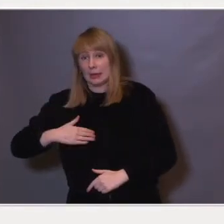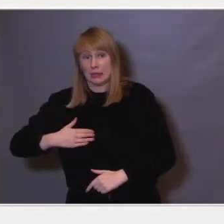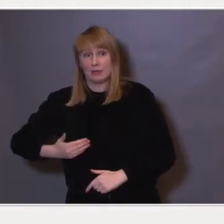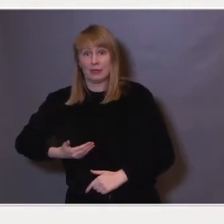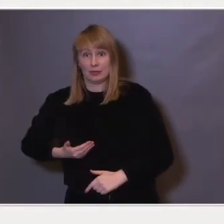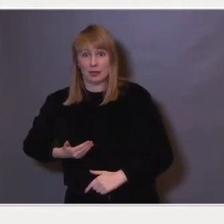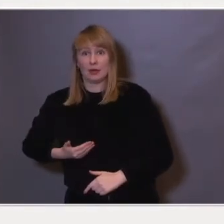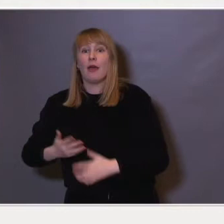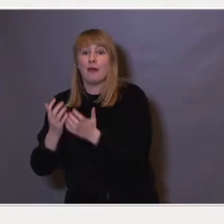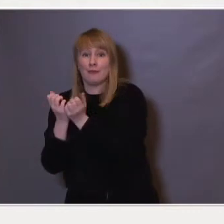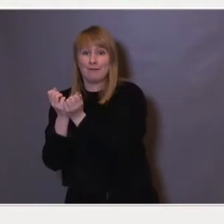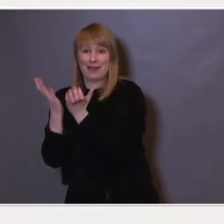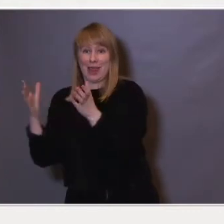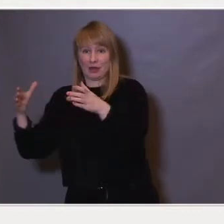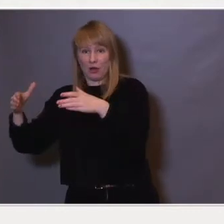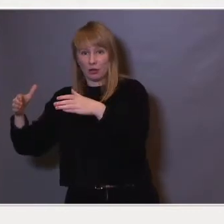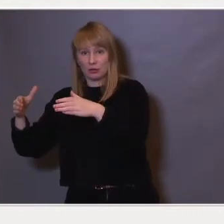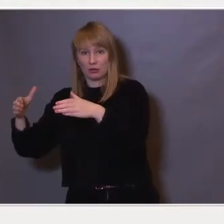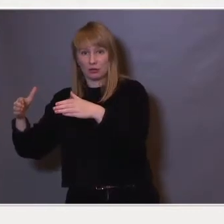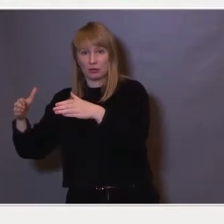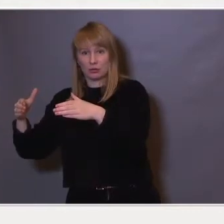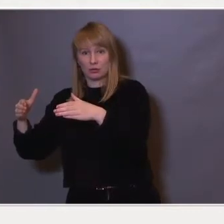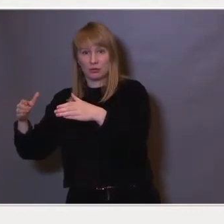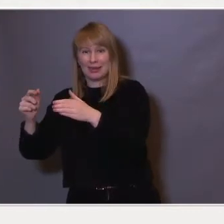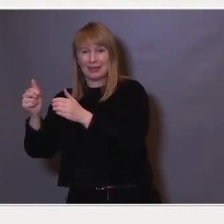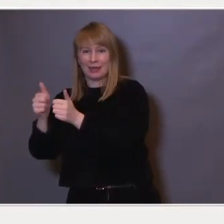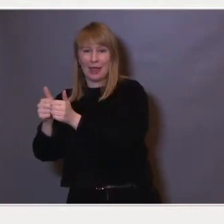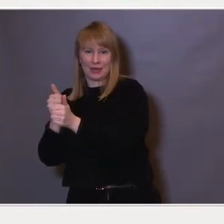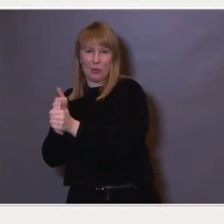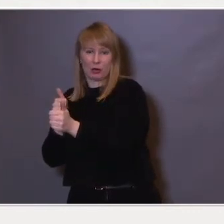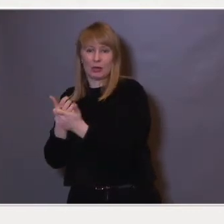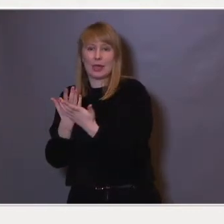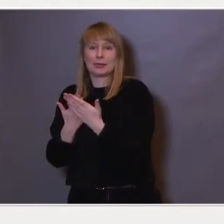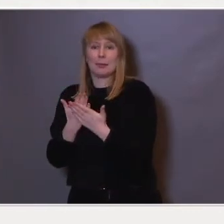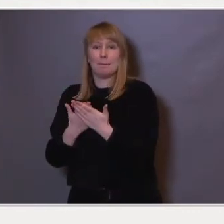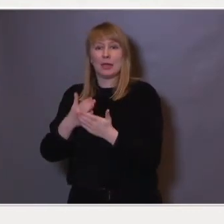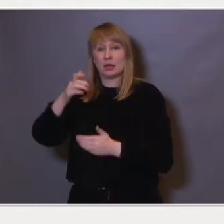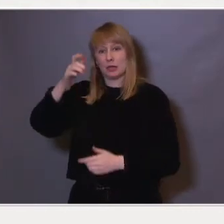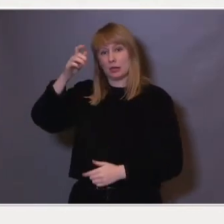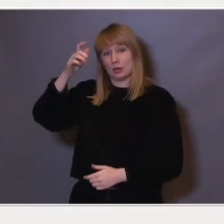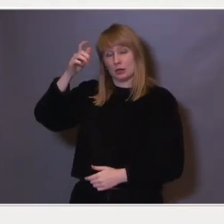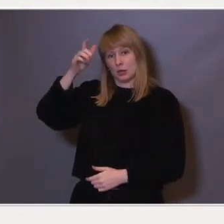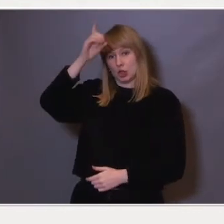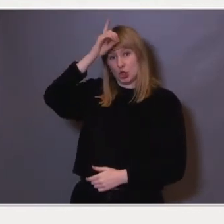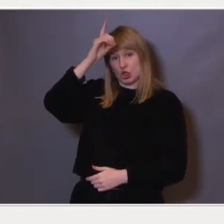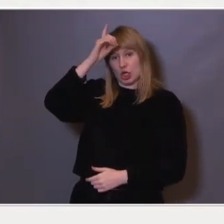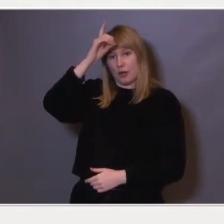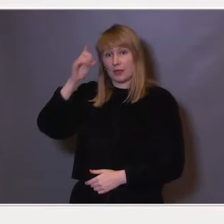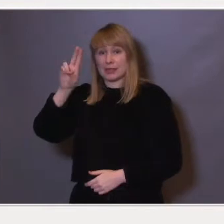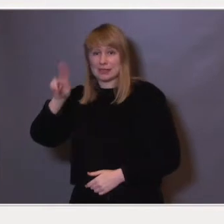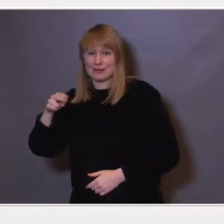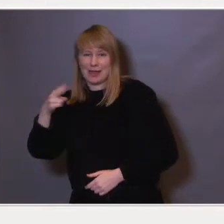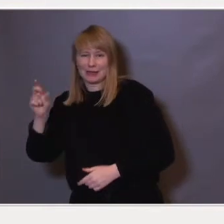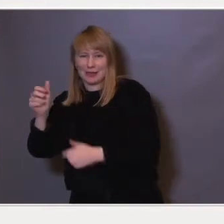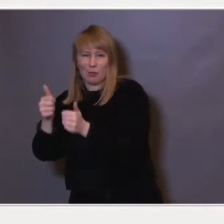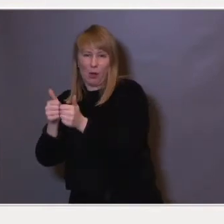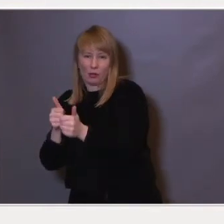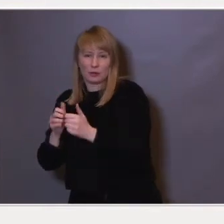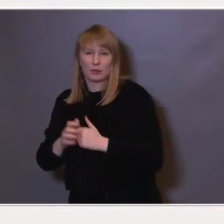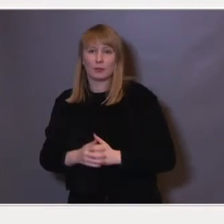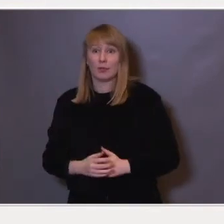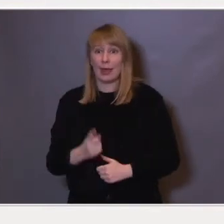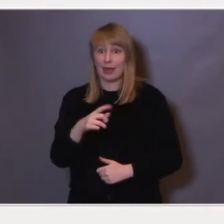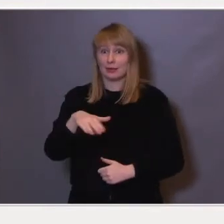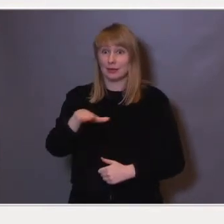er i stort flertall. De henger bare noen ti år etter. Det gjelder for eksempel Tyskland og Schweiz. Det er et